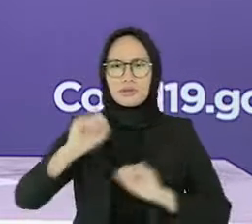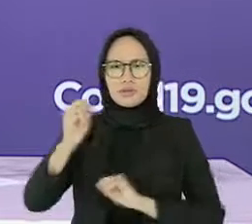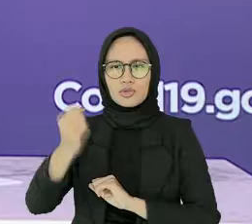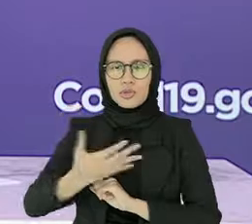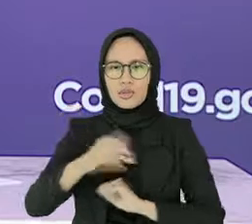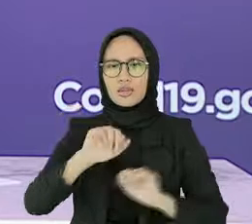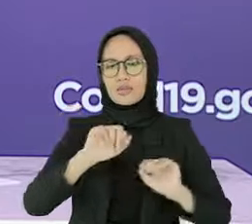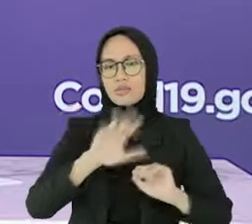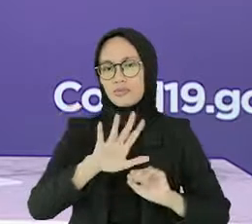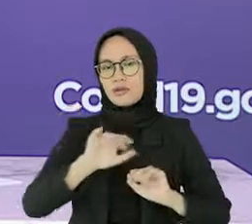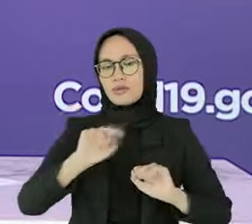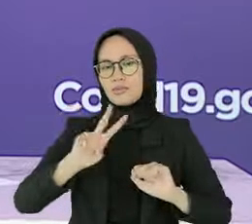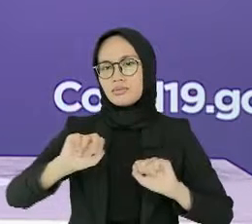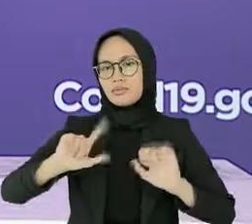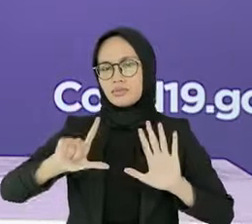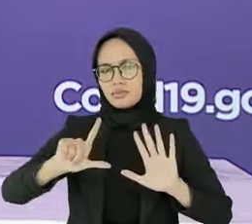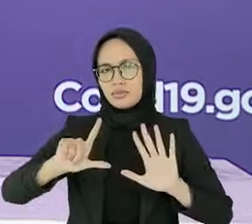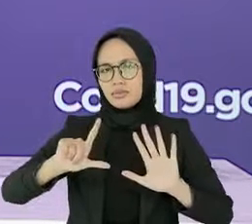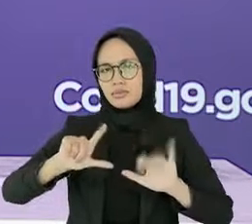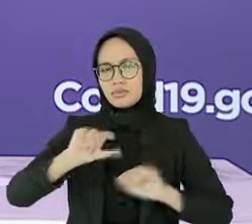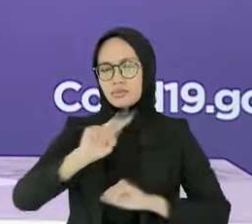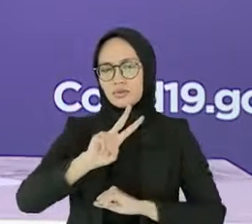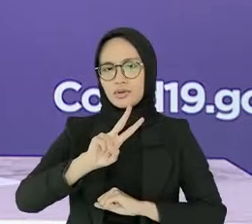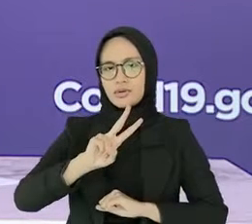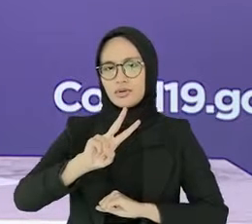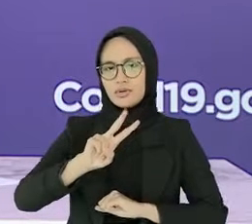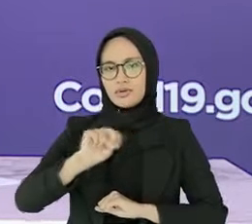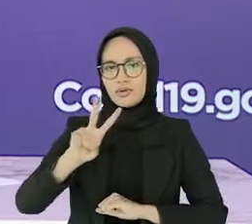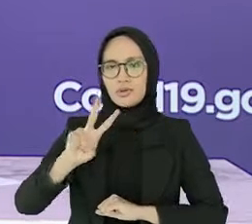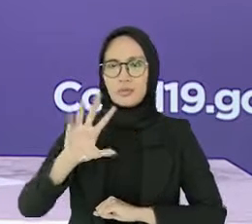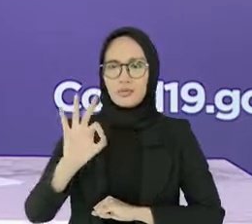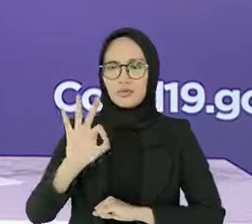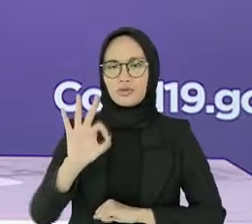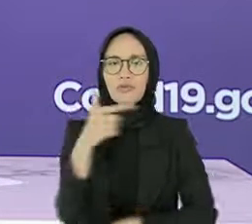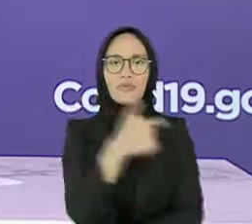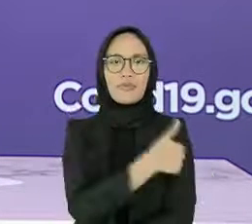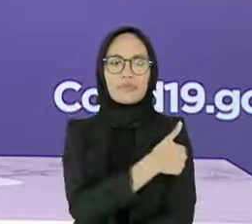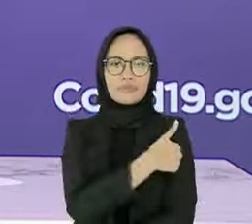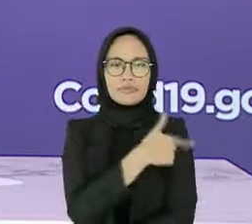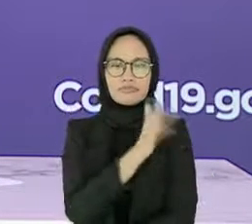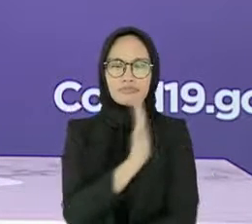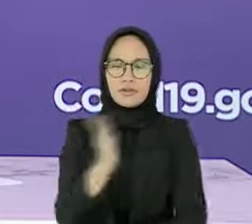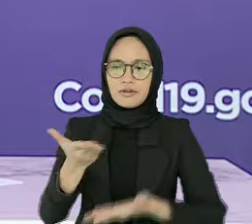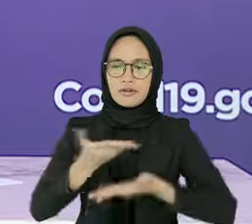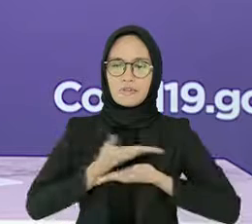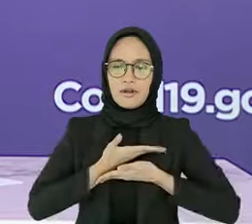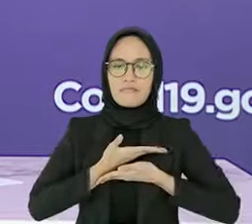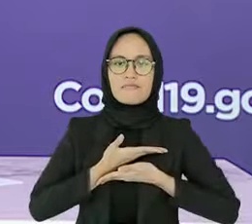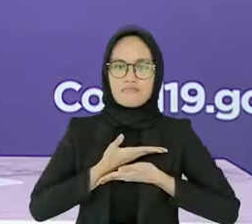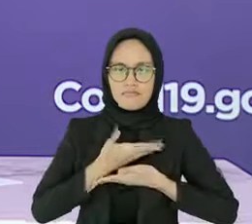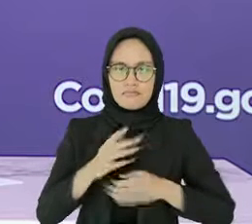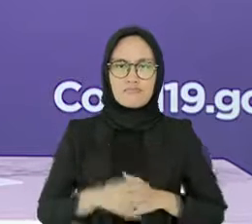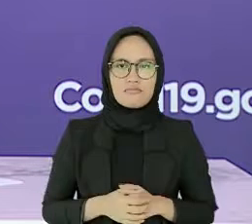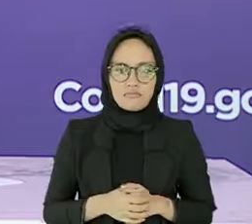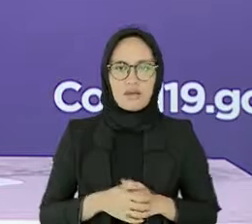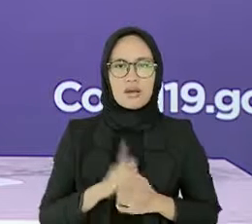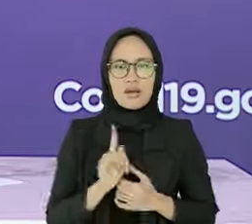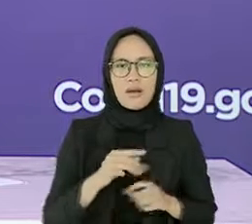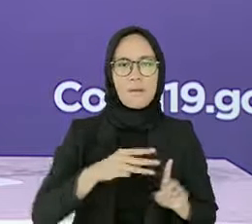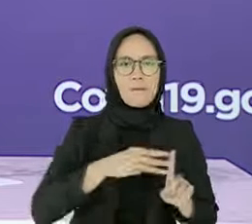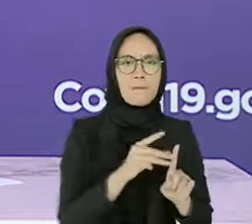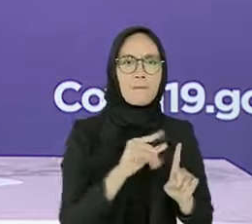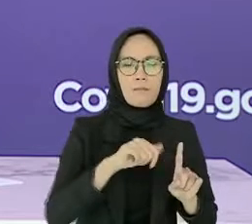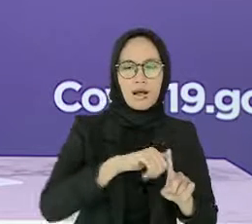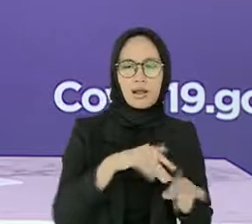.527.220 dosis, baik dalam bentuk bahan baku atau bulk dan